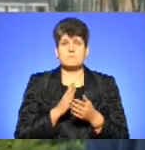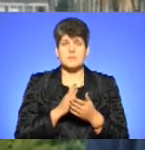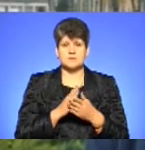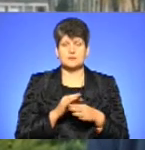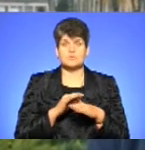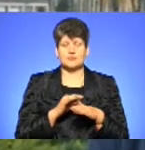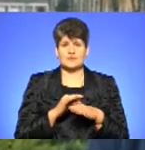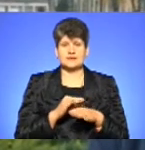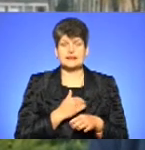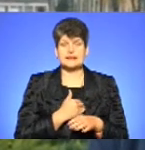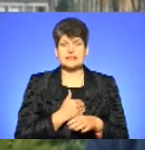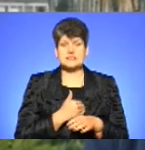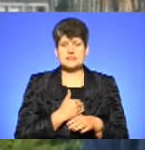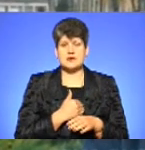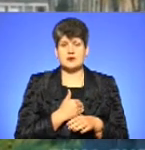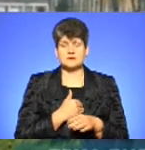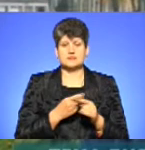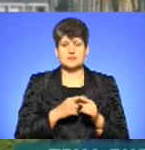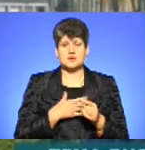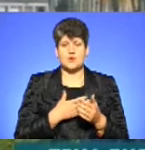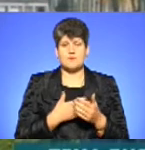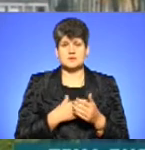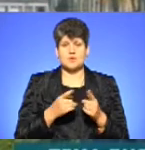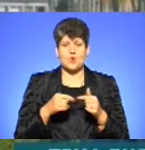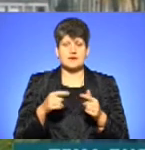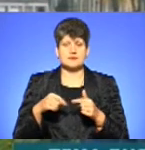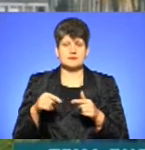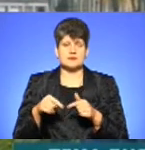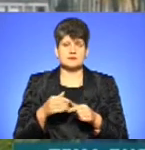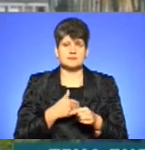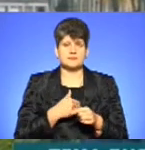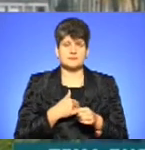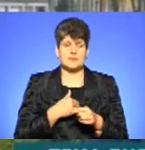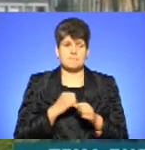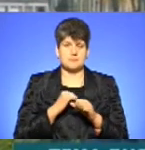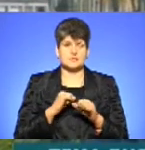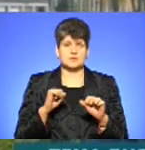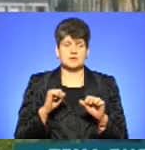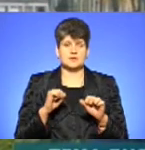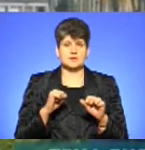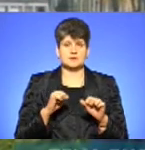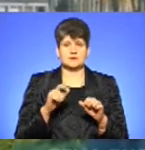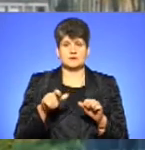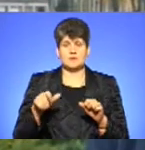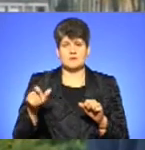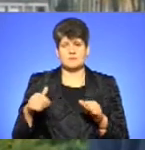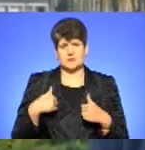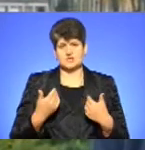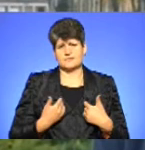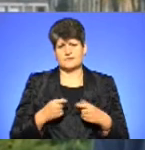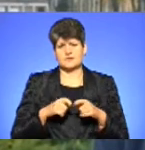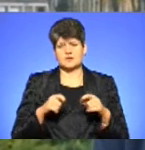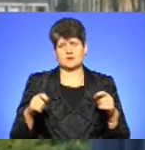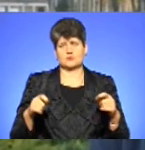здійснюватися ініціатори, ці громадські організації, які ініціювали патріотично налаштовані громадяни, бо це ми живемо в відкритому